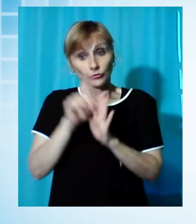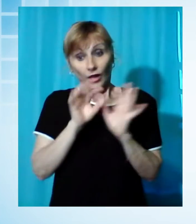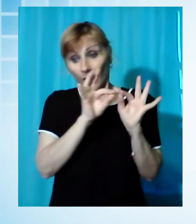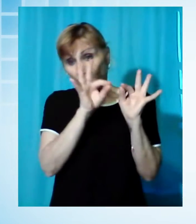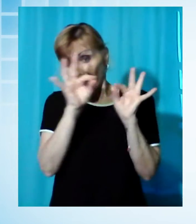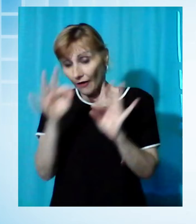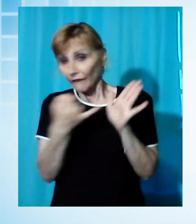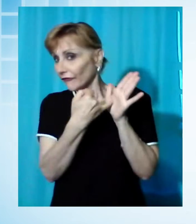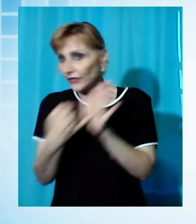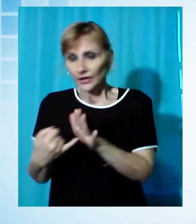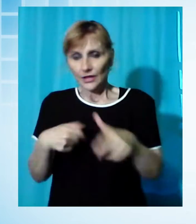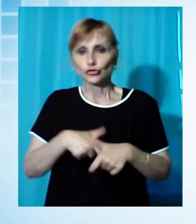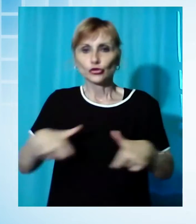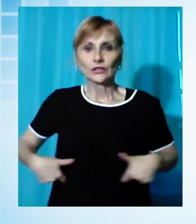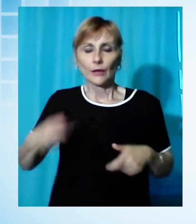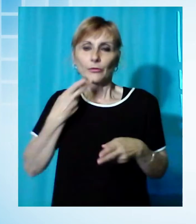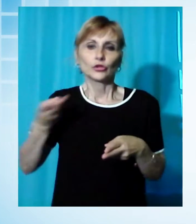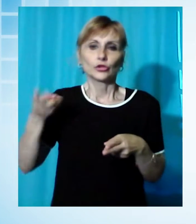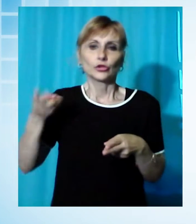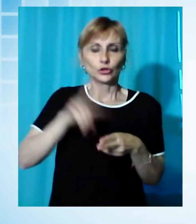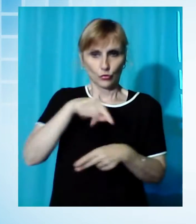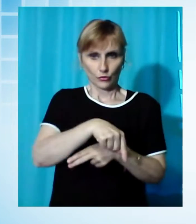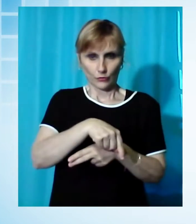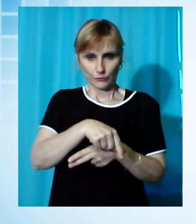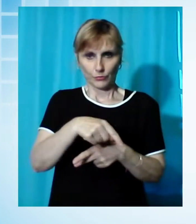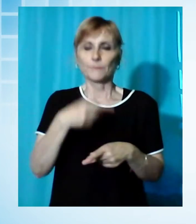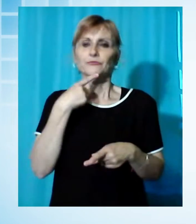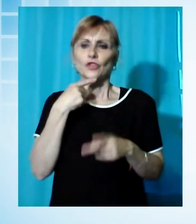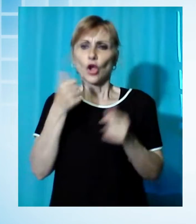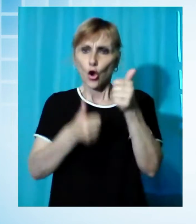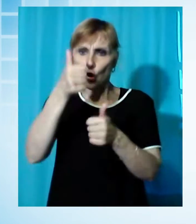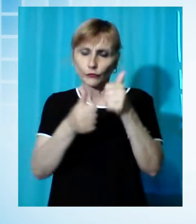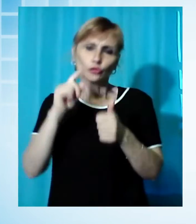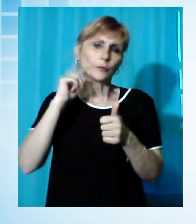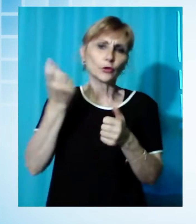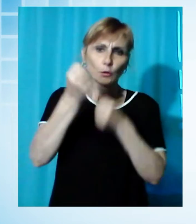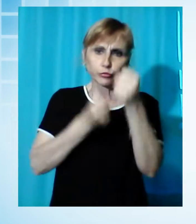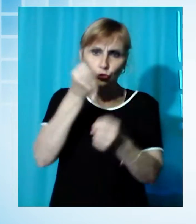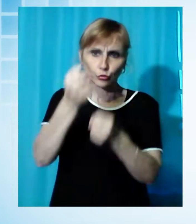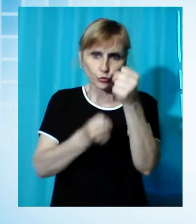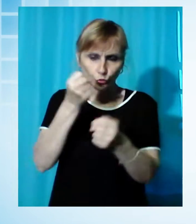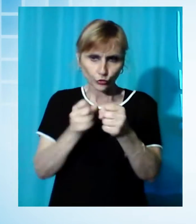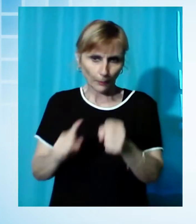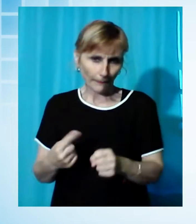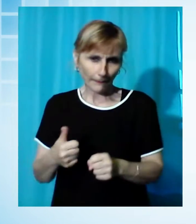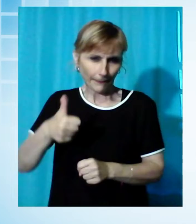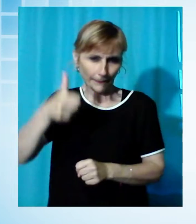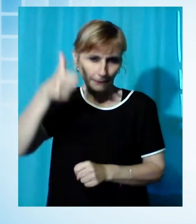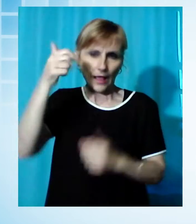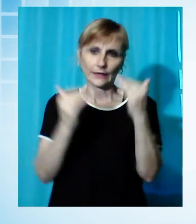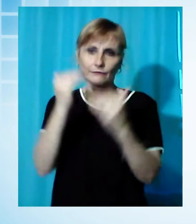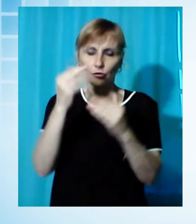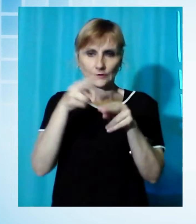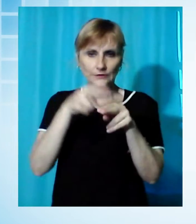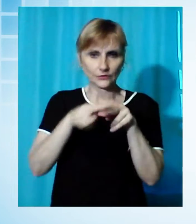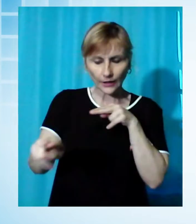delle cinture WBC, in cui si confrontano i migliori pugili professionisti emergenti sul territorio nazionale. Lo stop